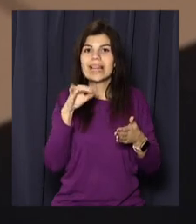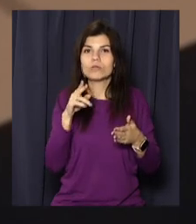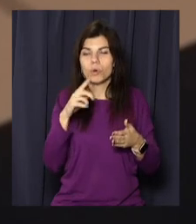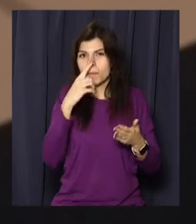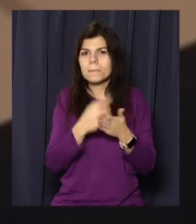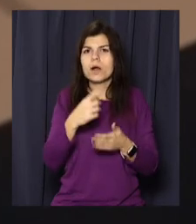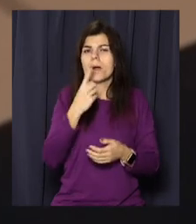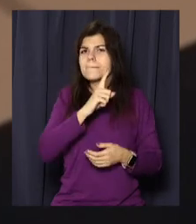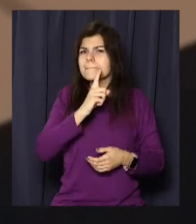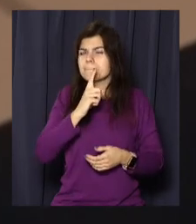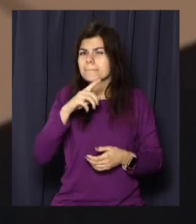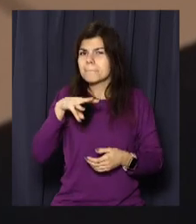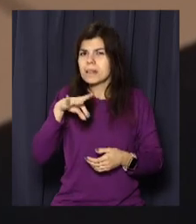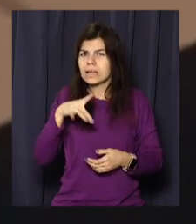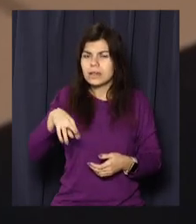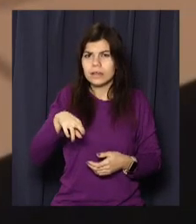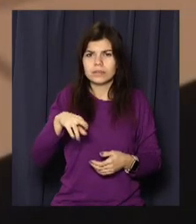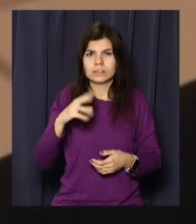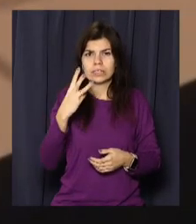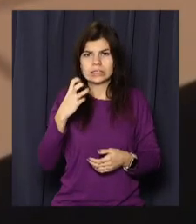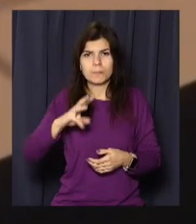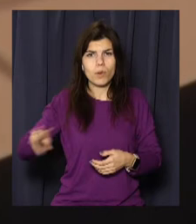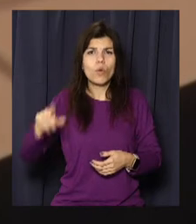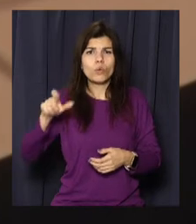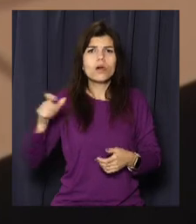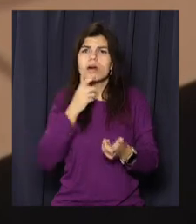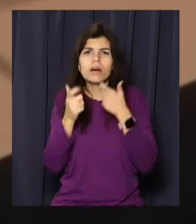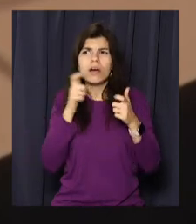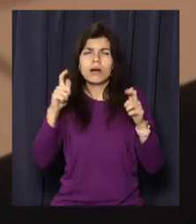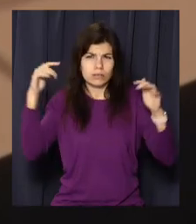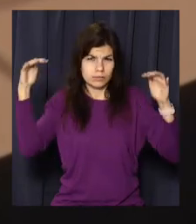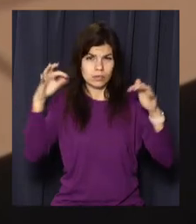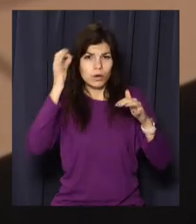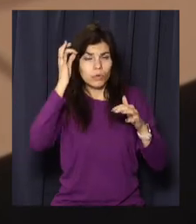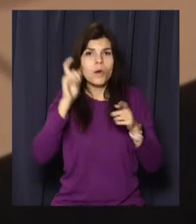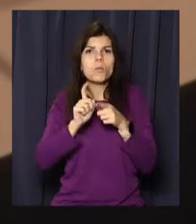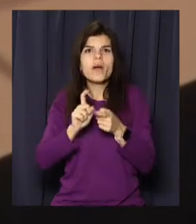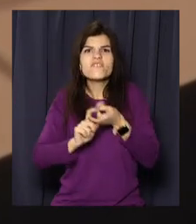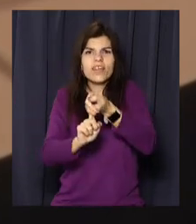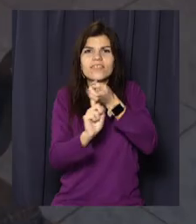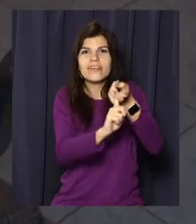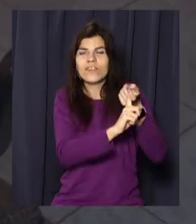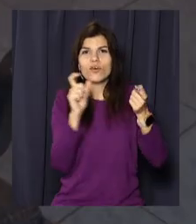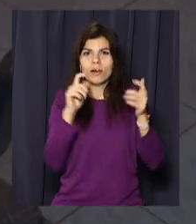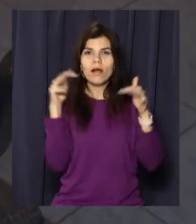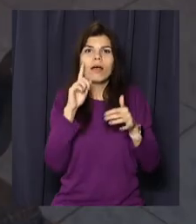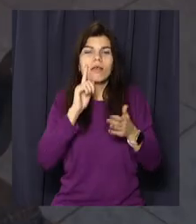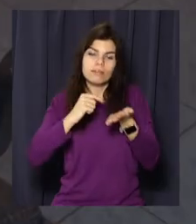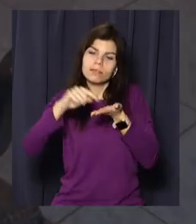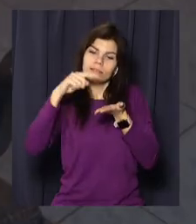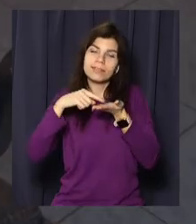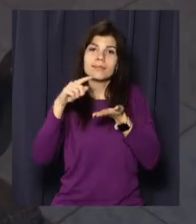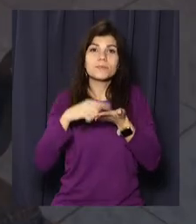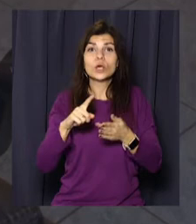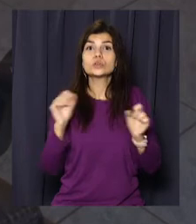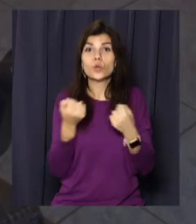мільярд 300 мільйонів людей на місяць. За декілька років ця соцмережа стала вірусною та завоювала прихильників по всьому світові.